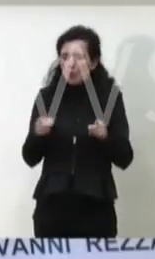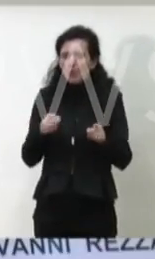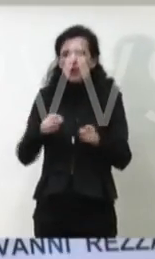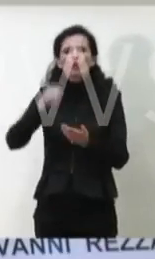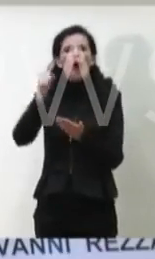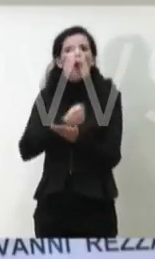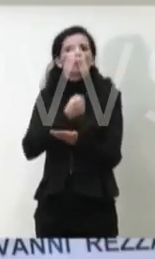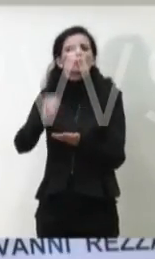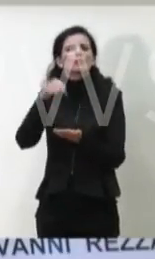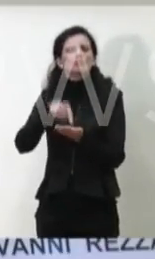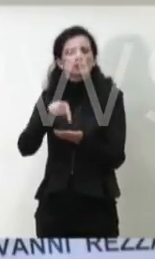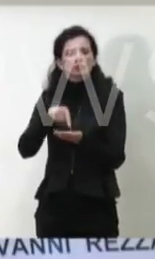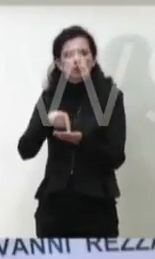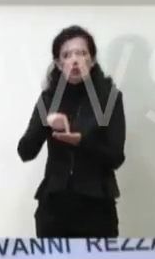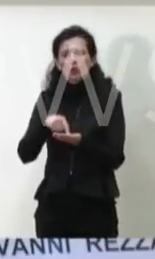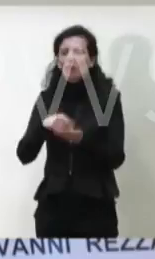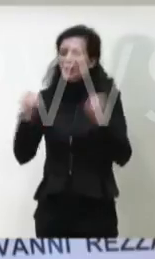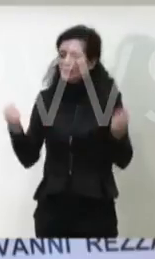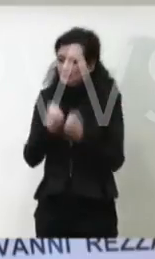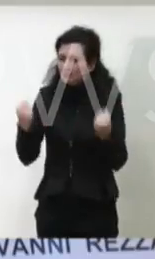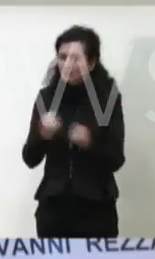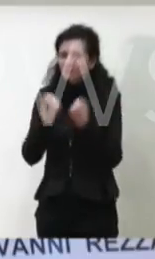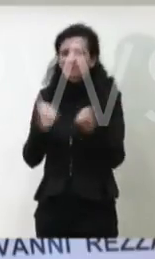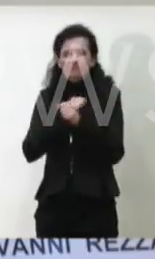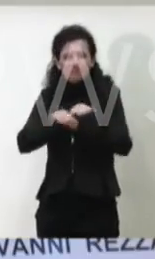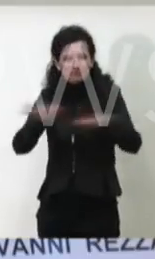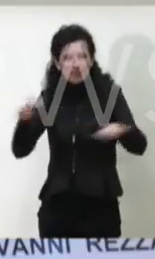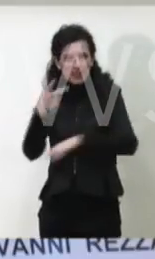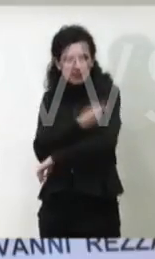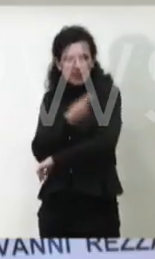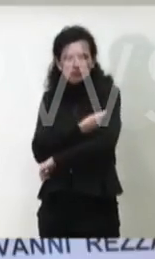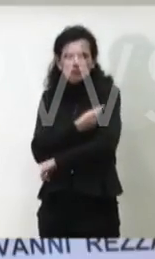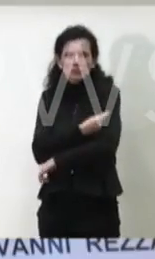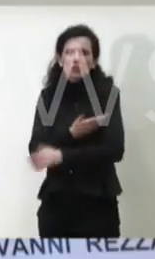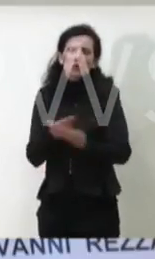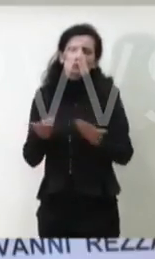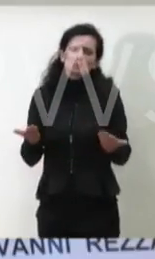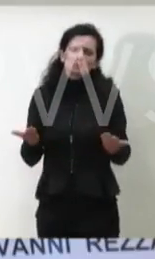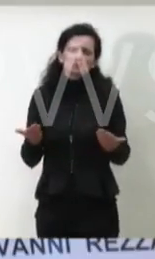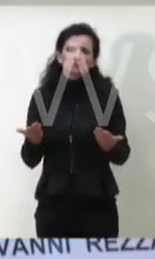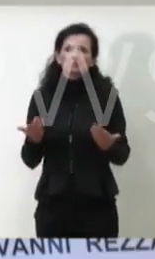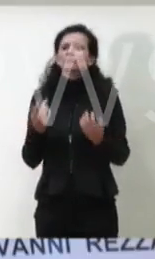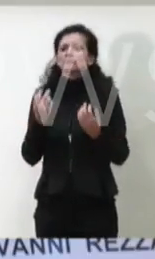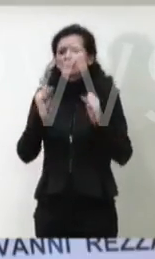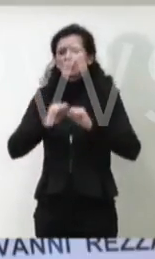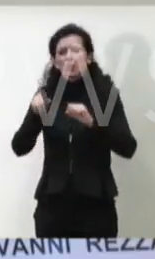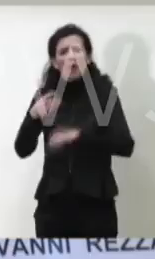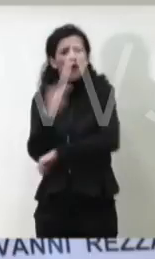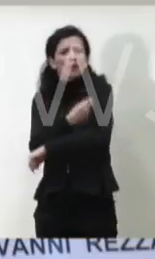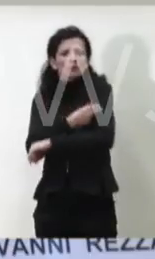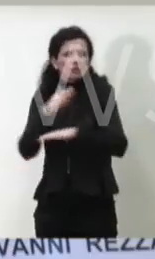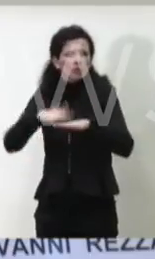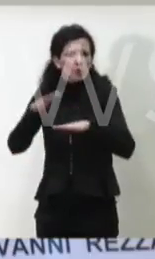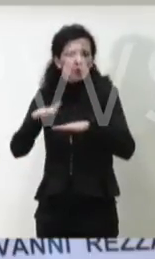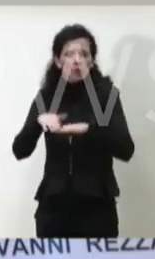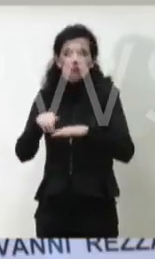campagna vaccinale, quindi i vaccini che verranno utilizzati, perché è